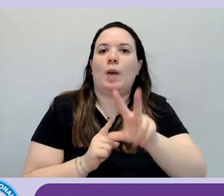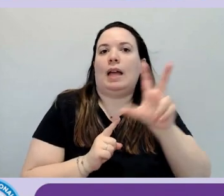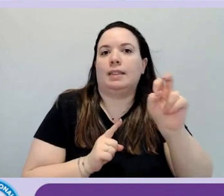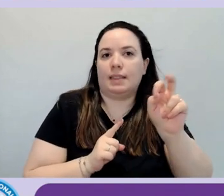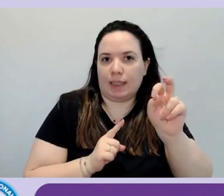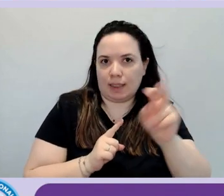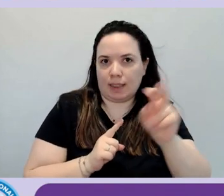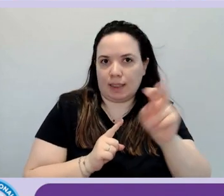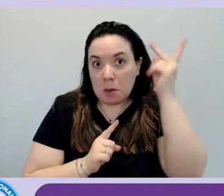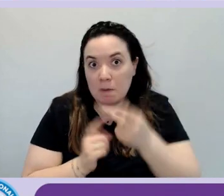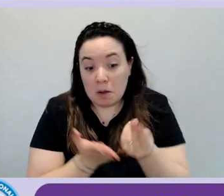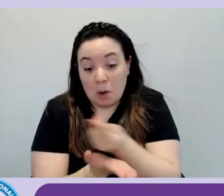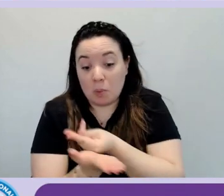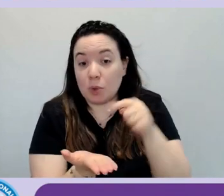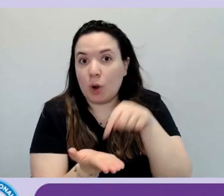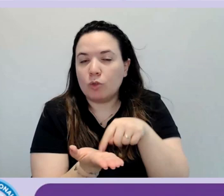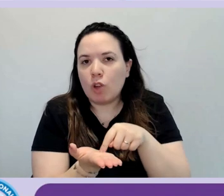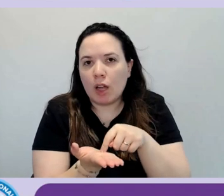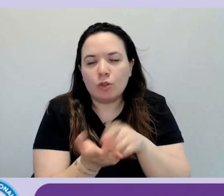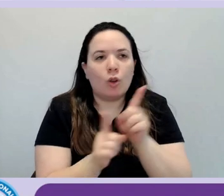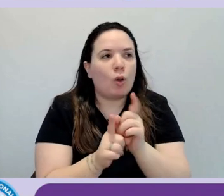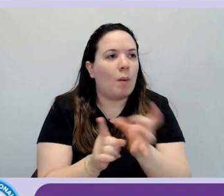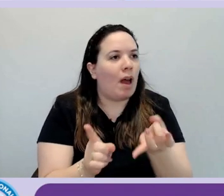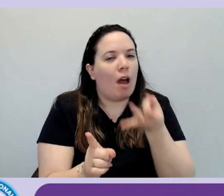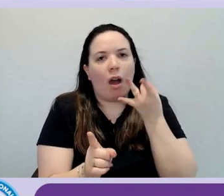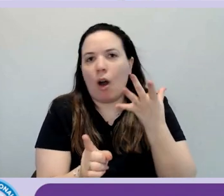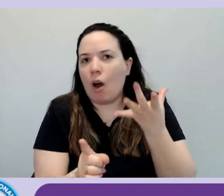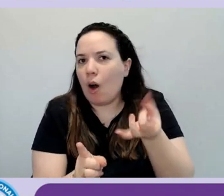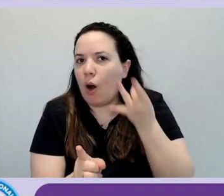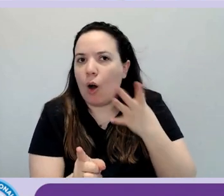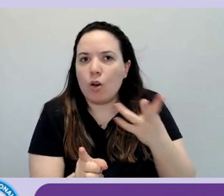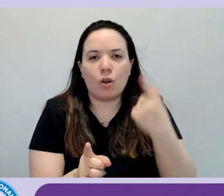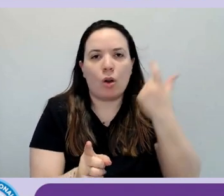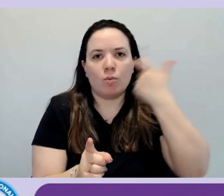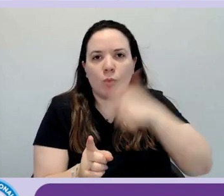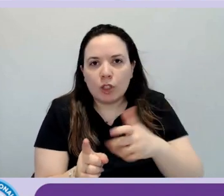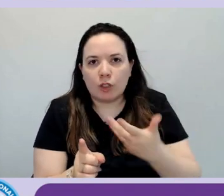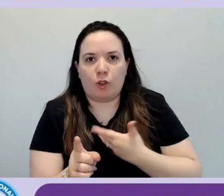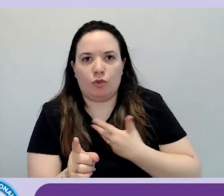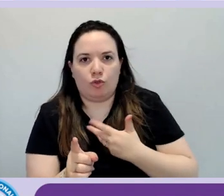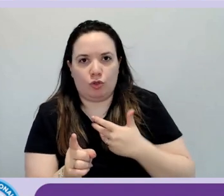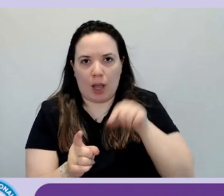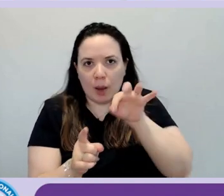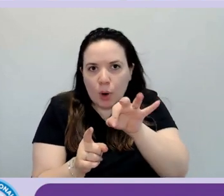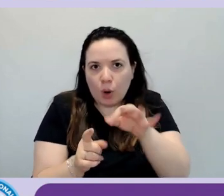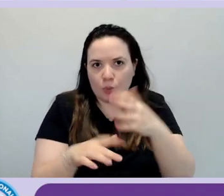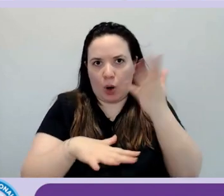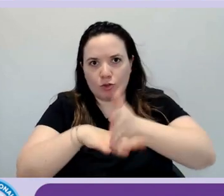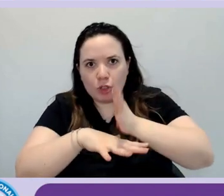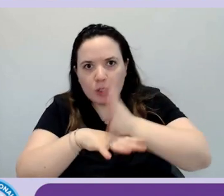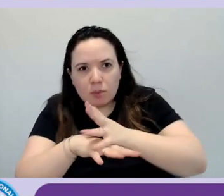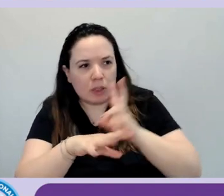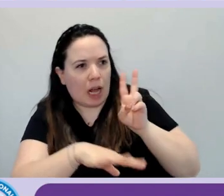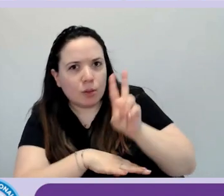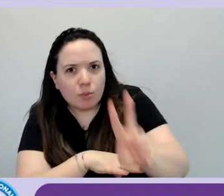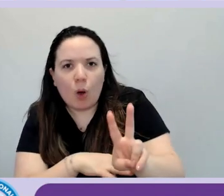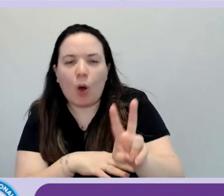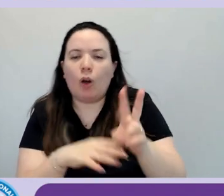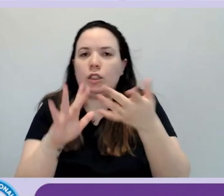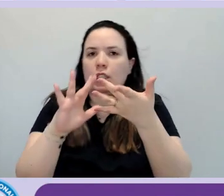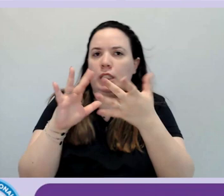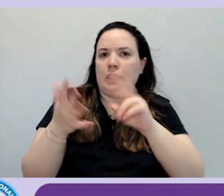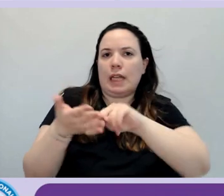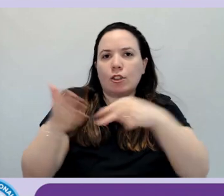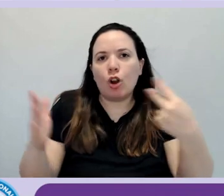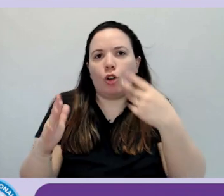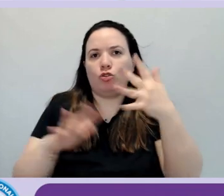centro risorse dedicato al tema dell'accessibilità che opera quindi nell'ambiente edificato, nel settore dei trasporti, nelle tecnologie dell'informazione e della